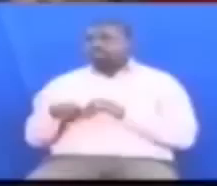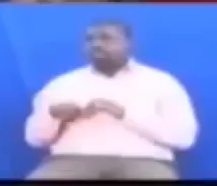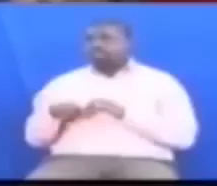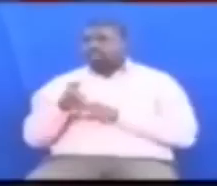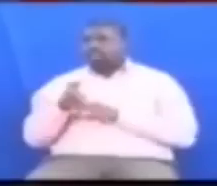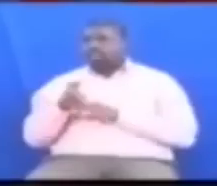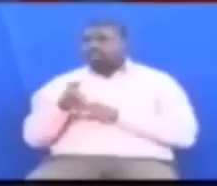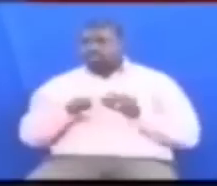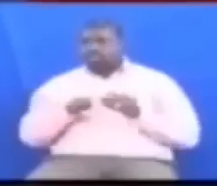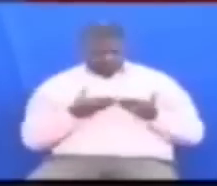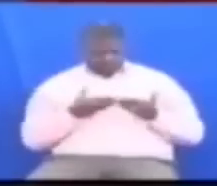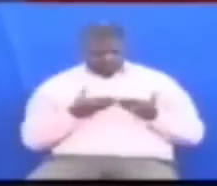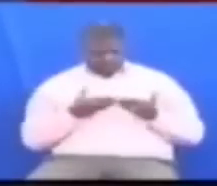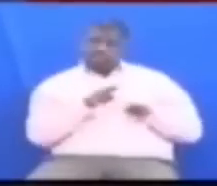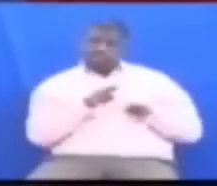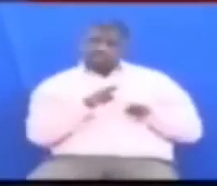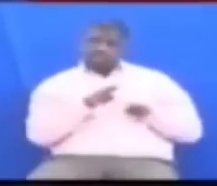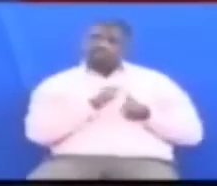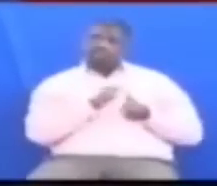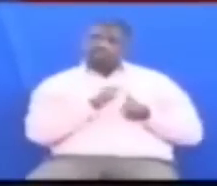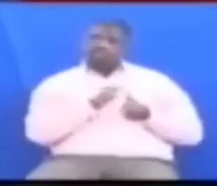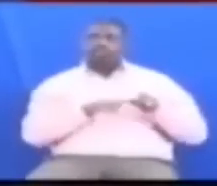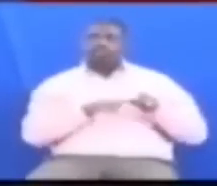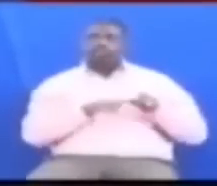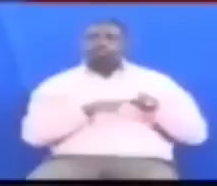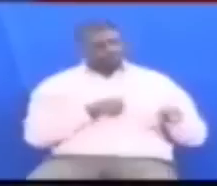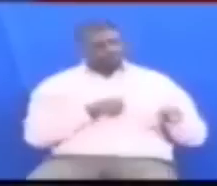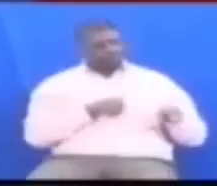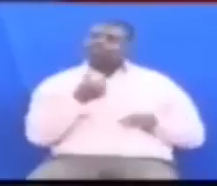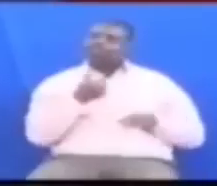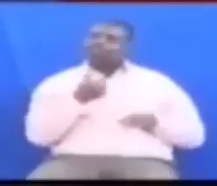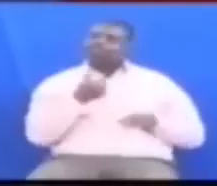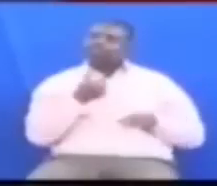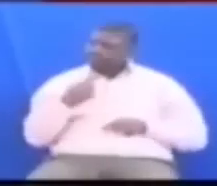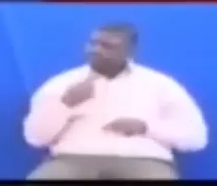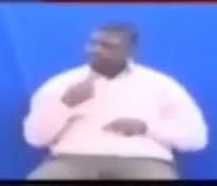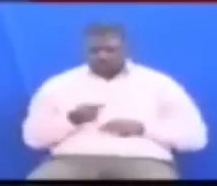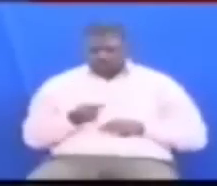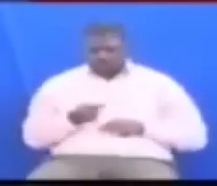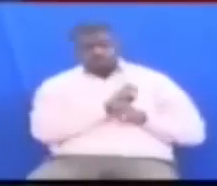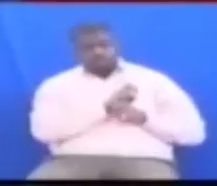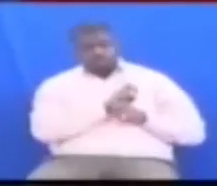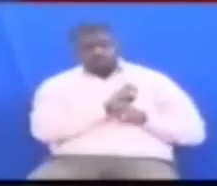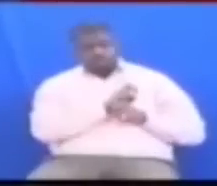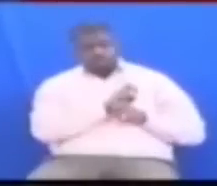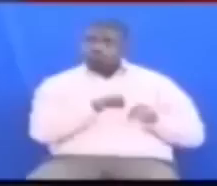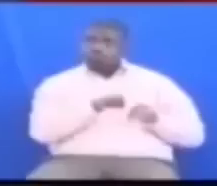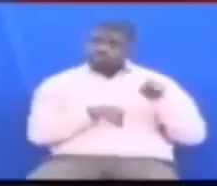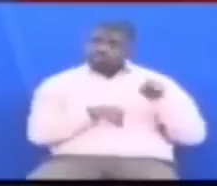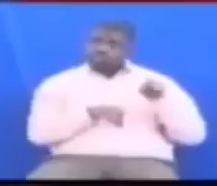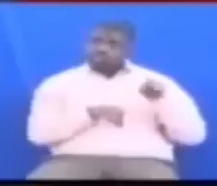anenguliwa Sasa mweshimua mwekiti haya ni mambu ya jabu sana Kwa tunayomba temisemi Tunavoyende kusimamia soya la uchaguzi hii